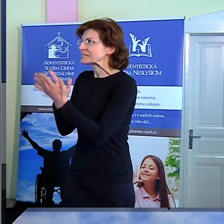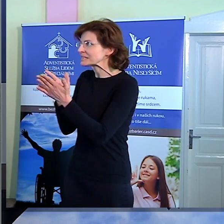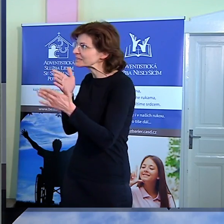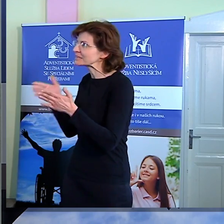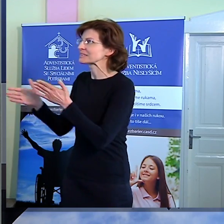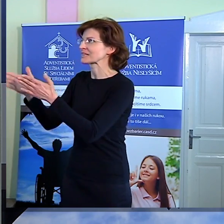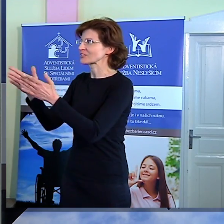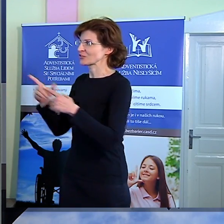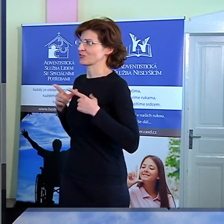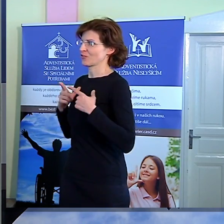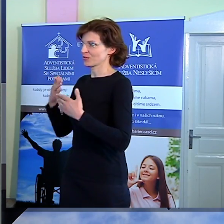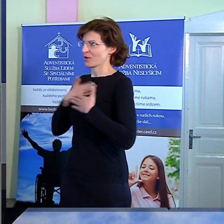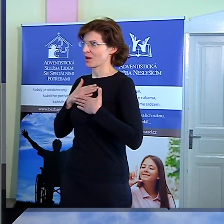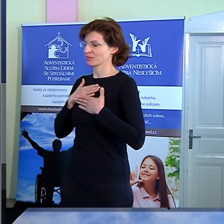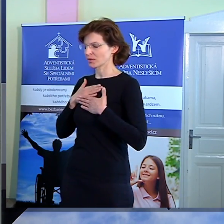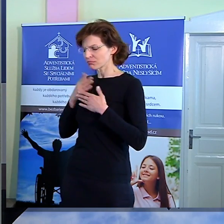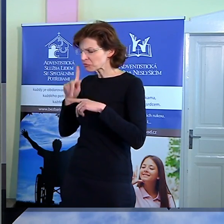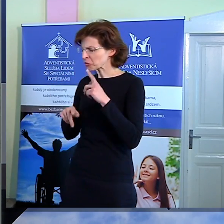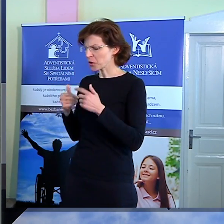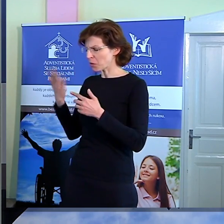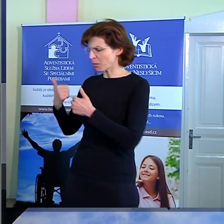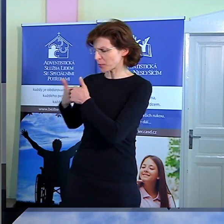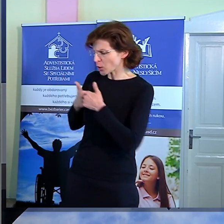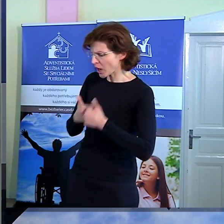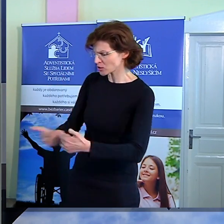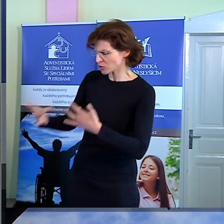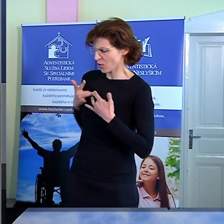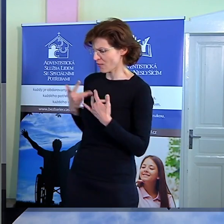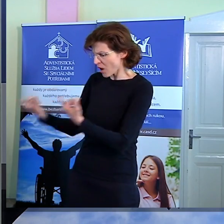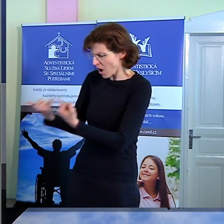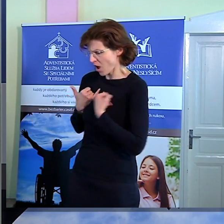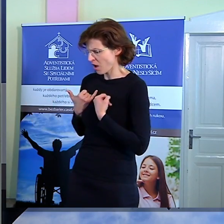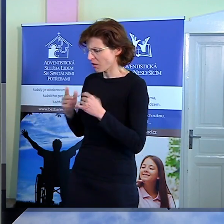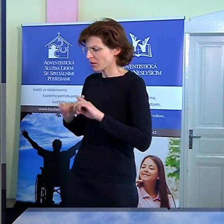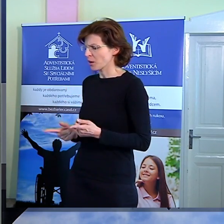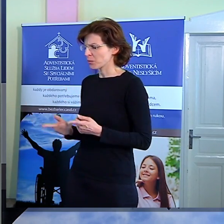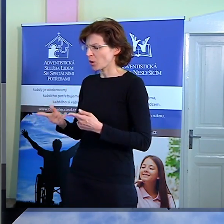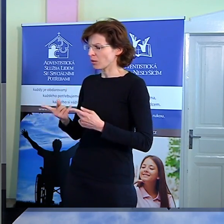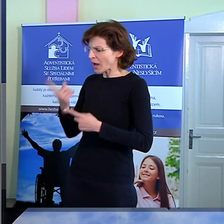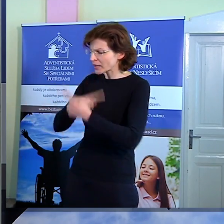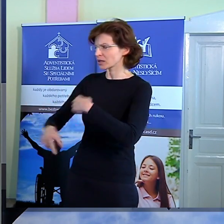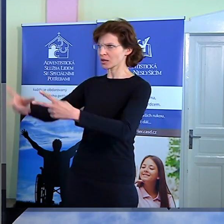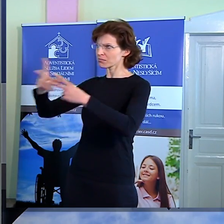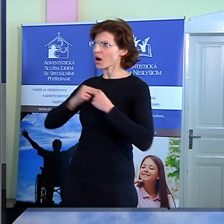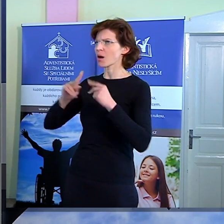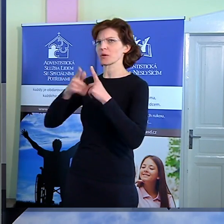Ať to byl jeho handicap, ať to bylo pro následování, ať to bylo to, že seděl ve vězení.